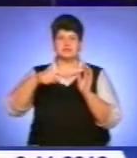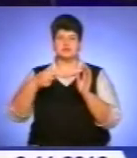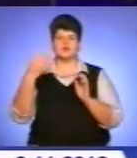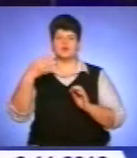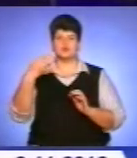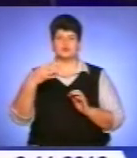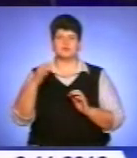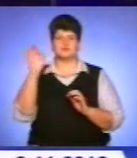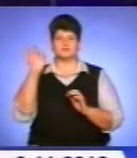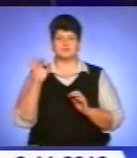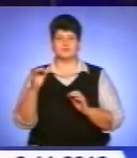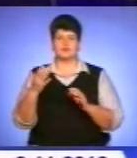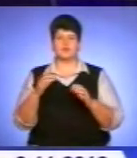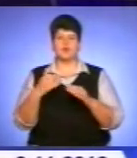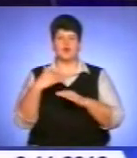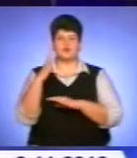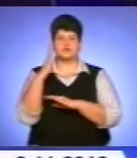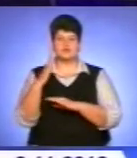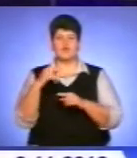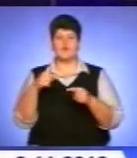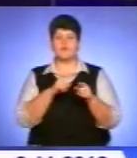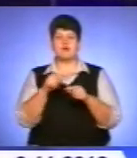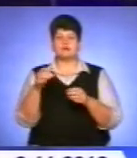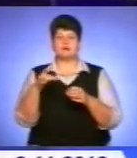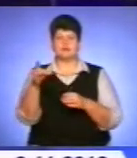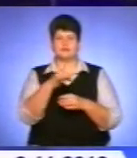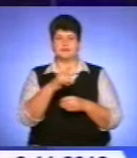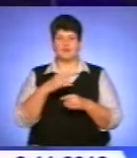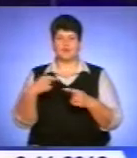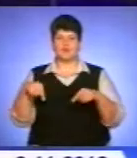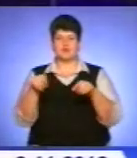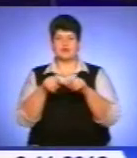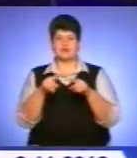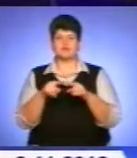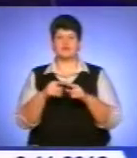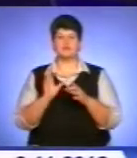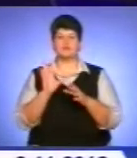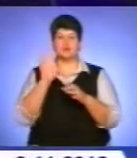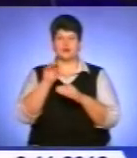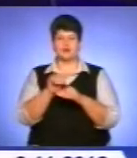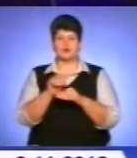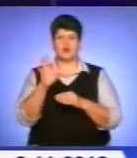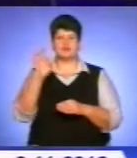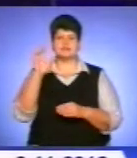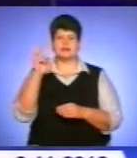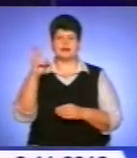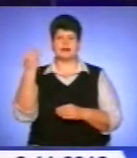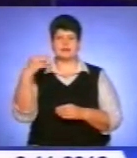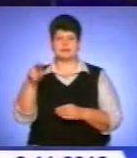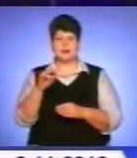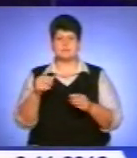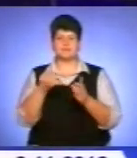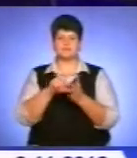голосів. В межах одномандатних виборчих округів з Тернопільщини до Верховної Ради України проходять Олексій Кайда – представник